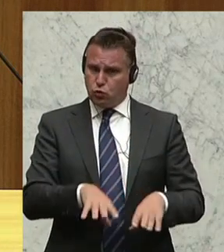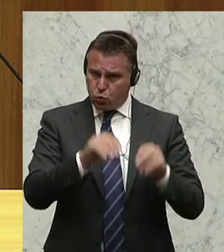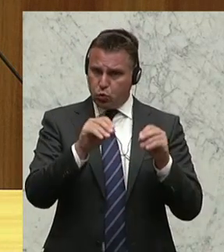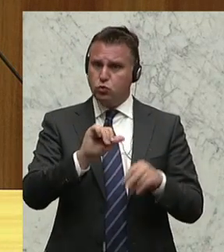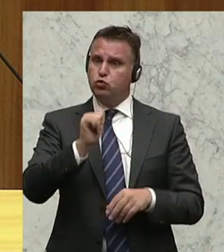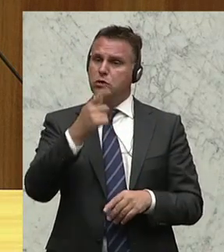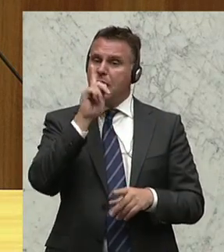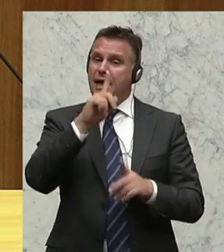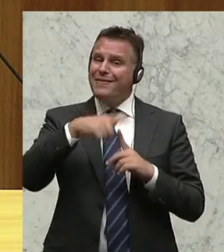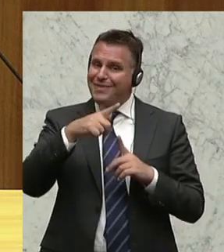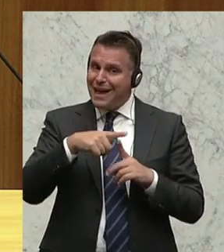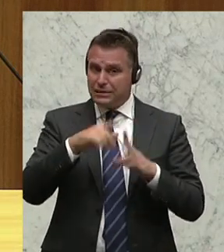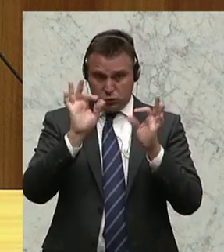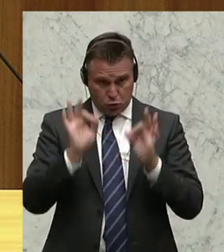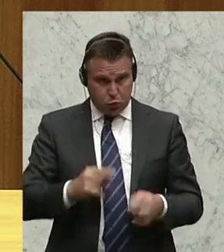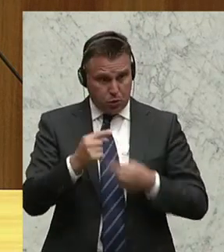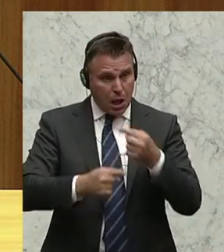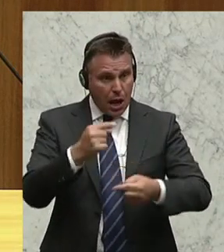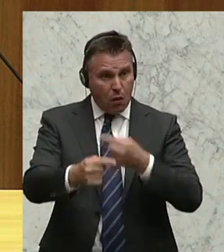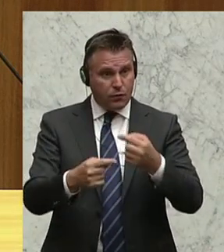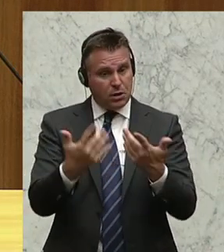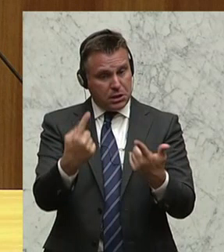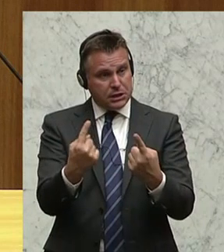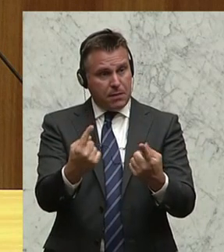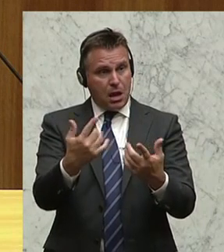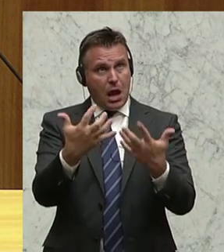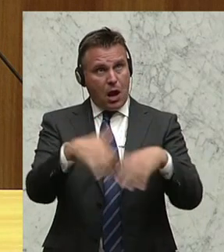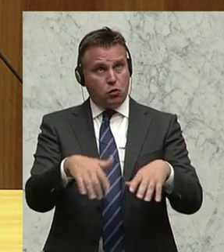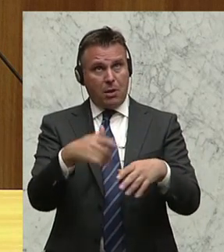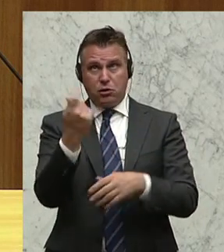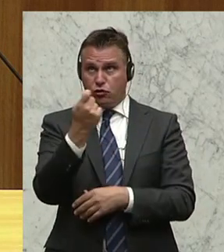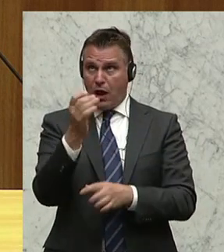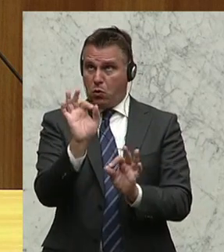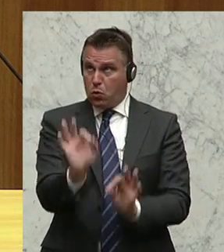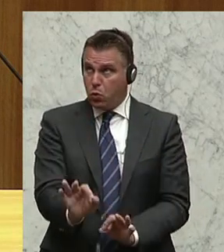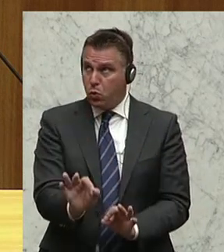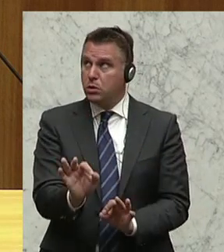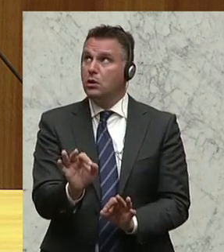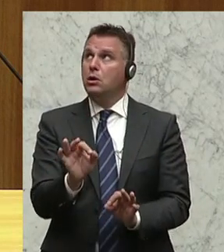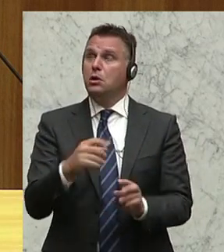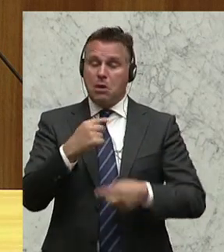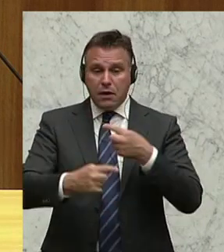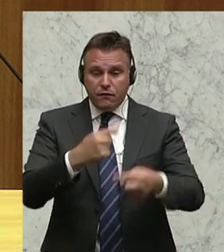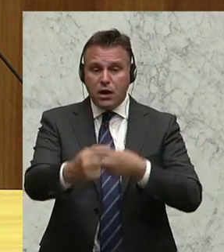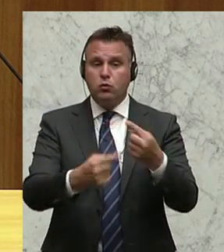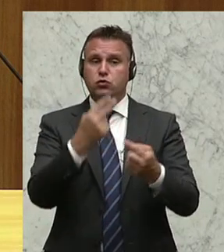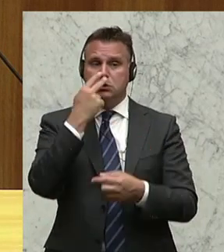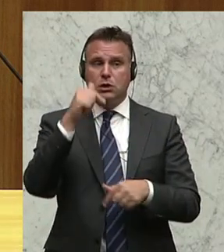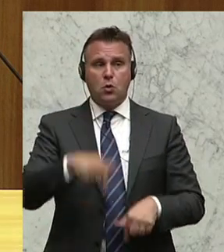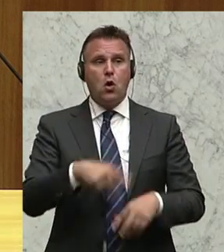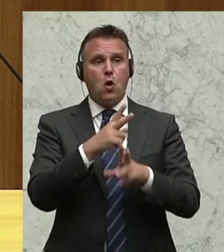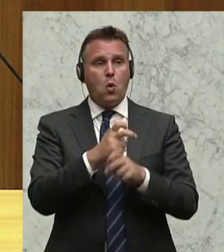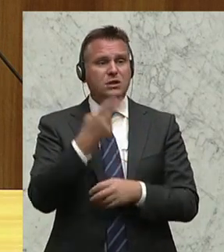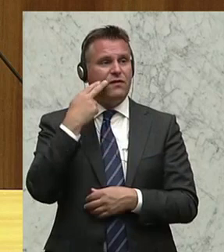testen können einmal, das wirklich die Entwicklung ist. Und die Entwicklung bringt es, dass dann Firmen in Österreich